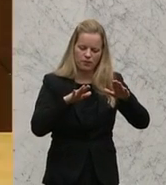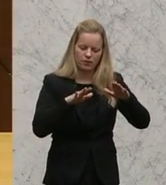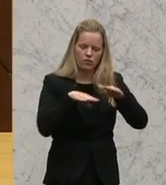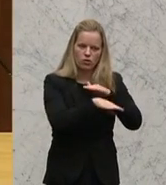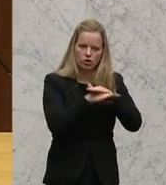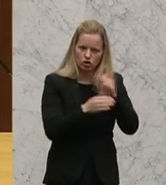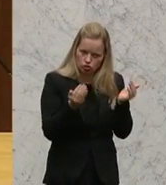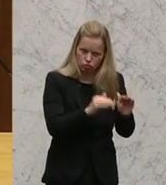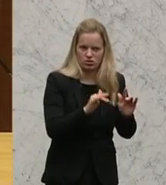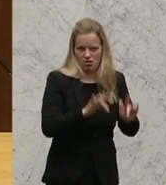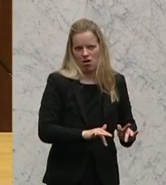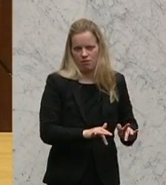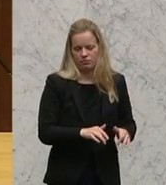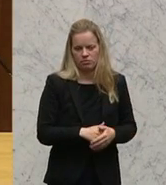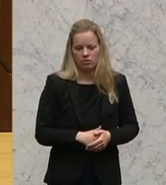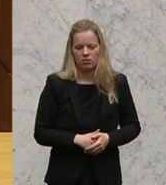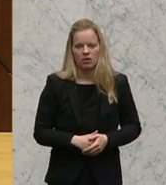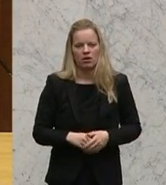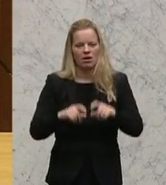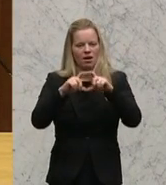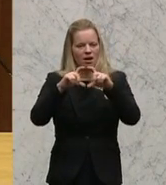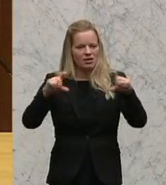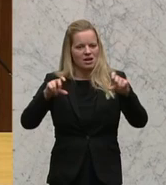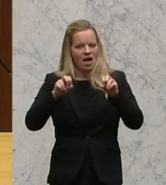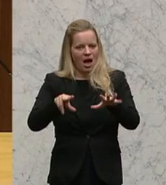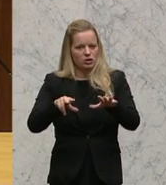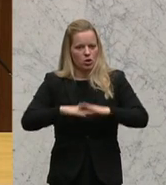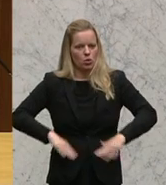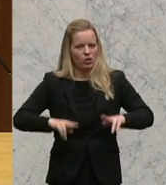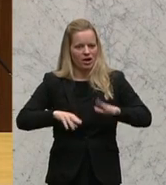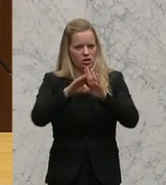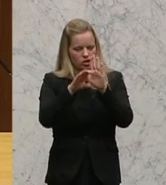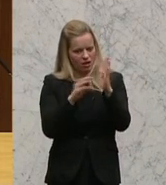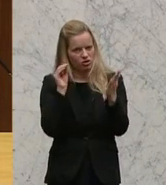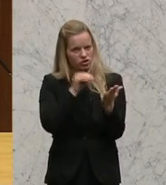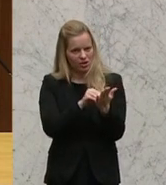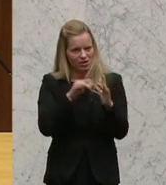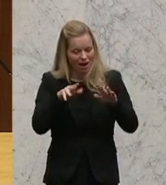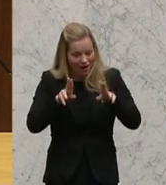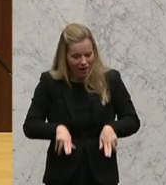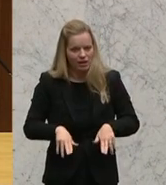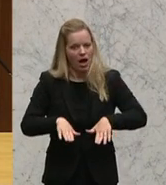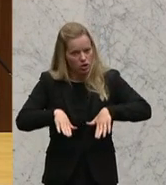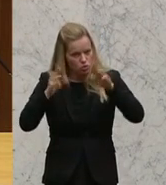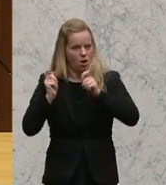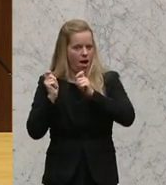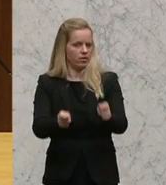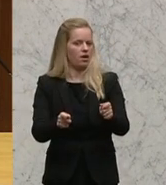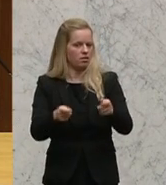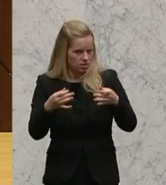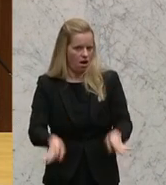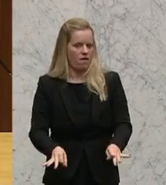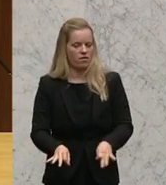Die Asylkoordination sagt, dass es nach Artikel 18 der Grundrechtecharter ein Recht gibt, darauf einen Asylantrag zu stellen. Amnesty